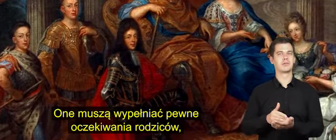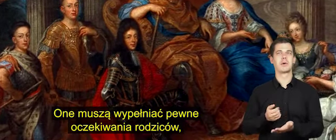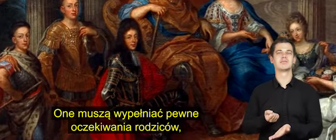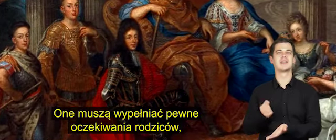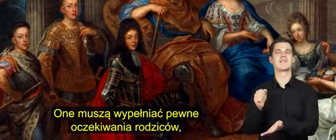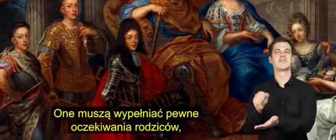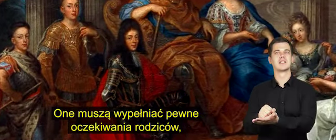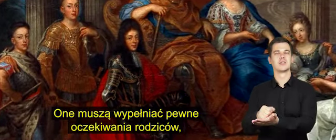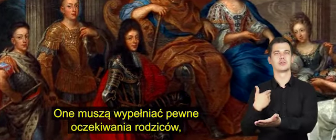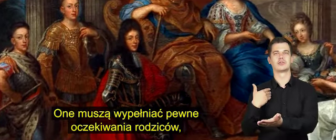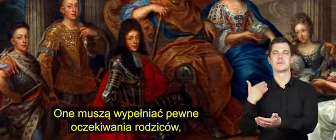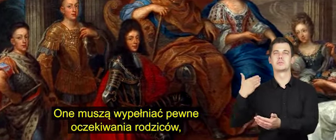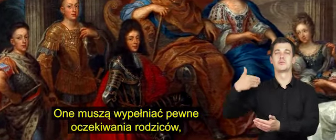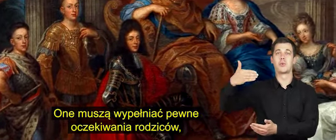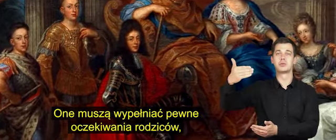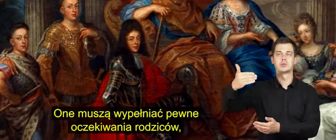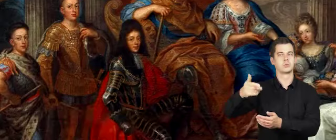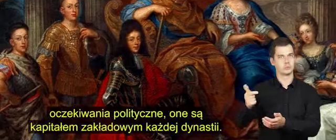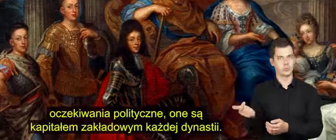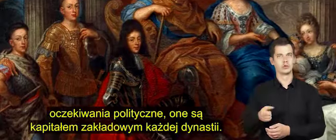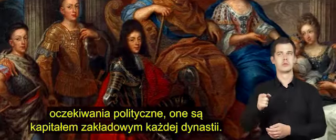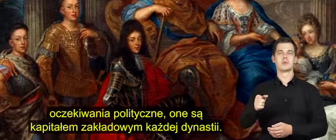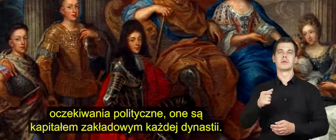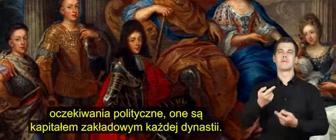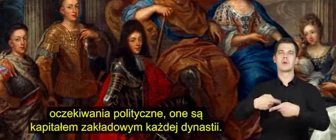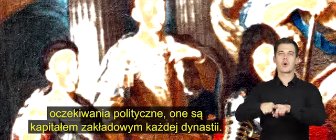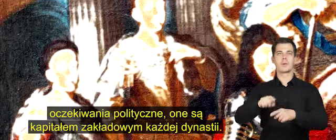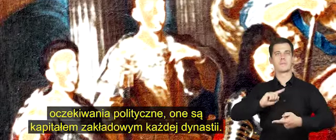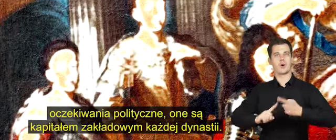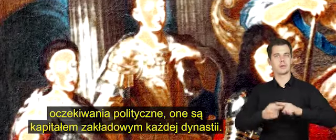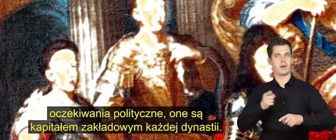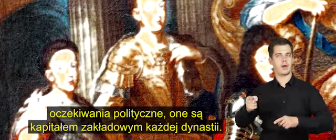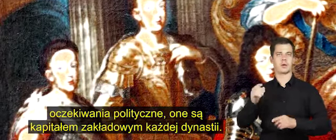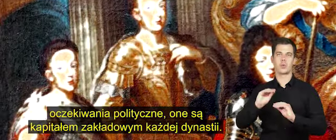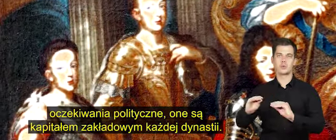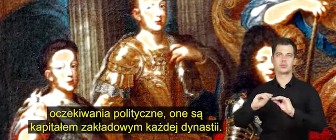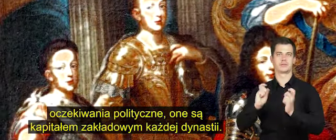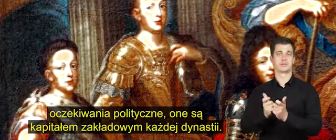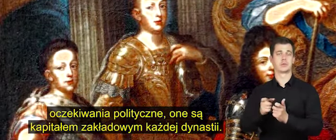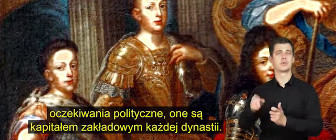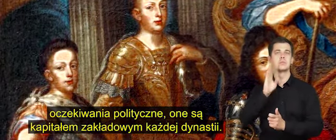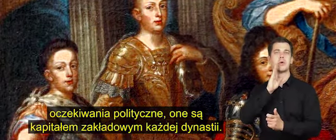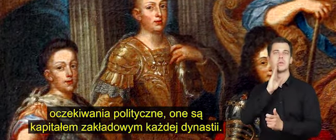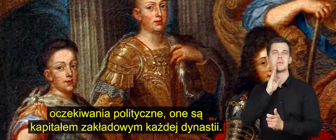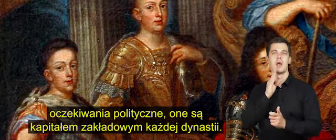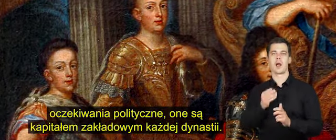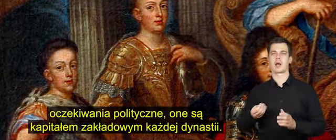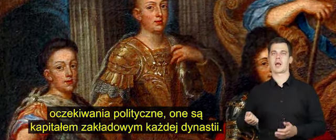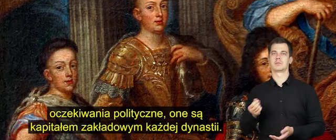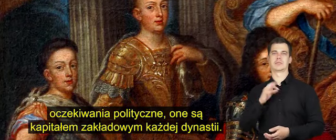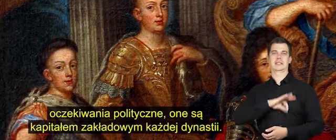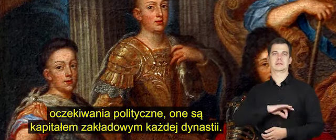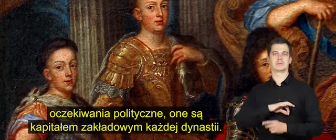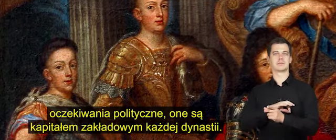One muszą wypełniać pewne oczekiwania rodziców, oczekiwania polityczne. One są kapitałem zakładowym